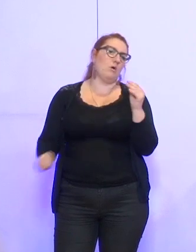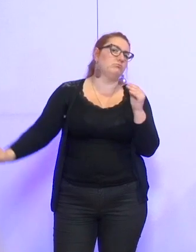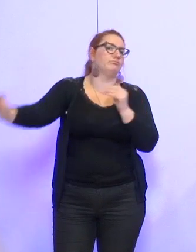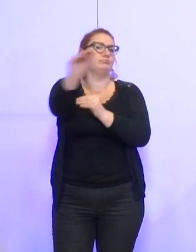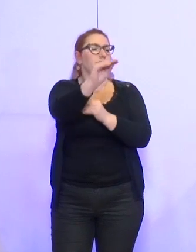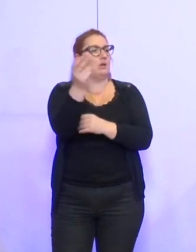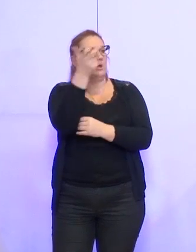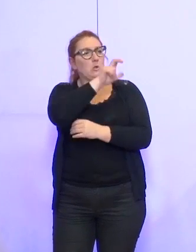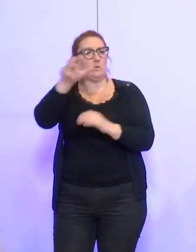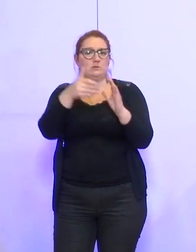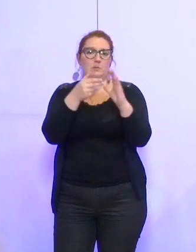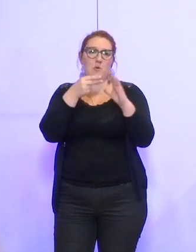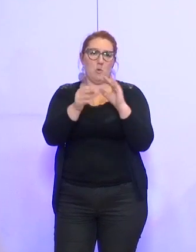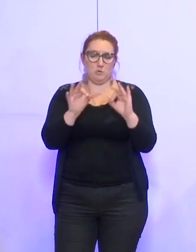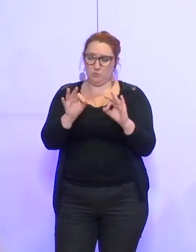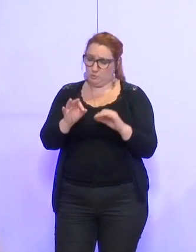300 000 euros, tout à fait.